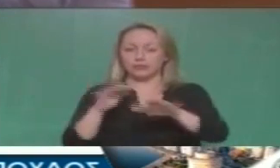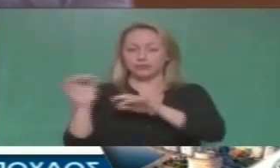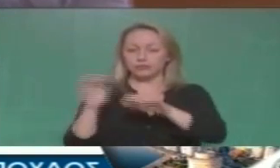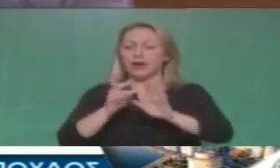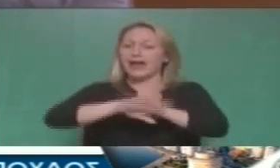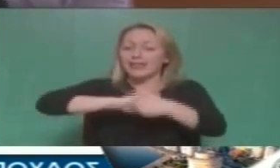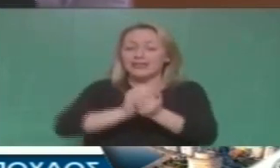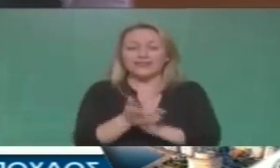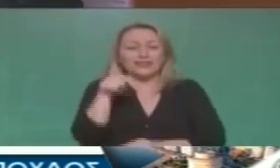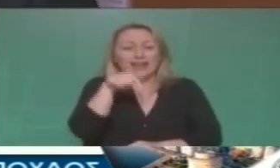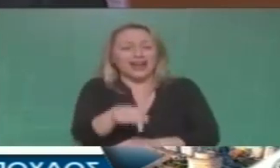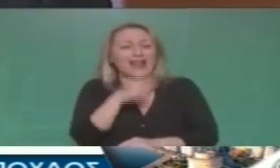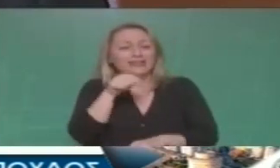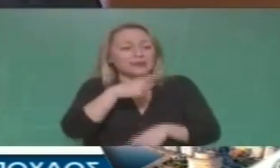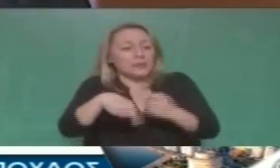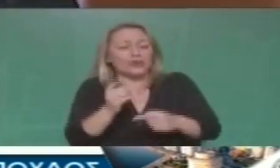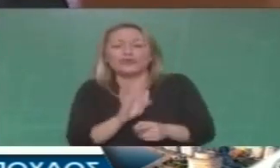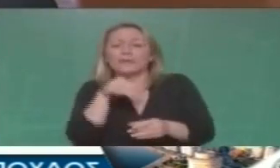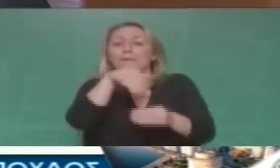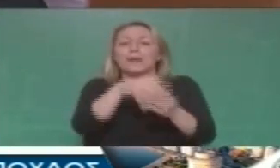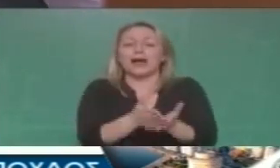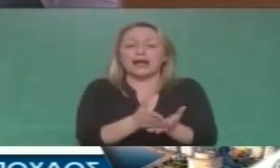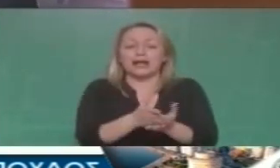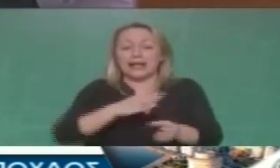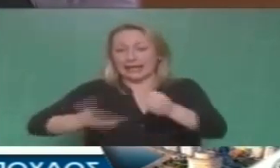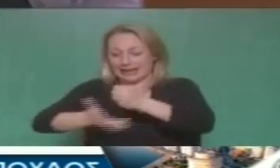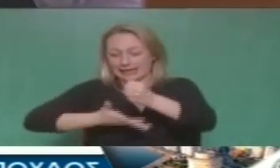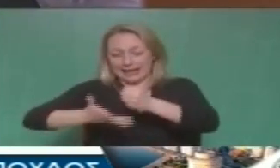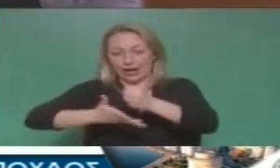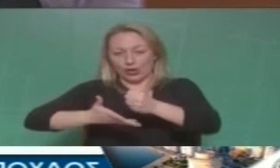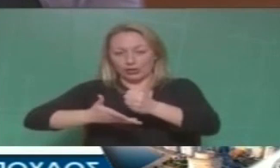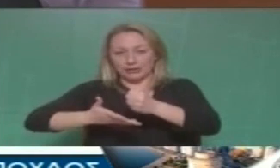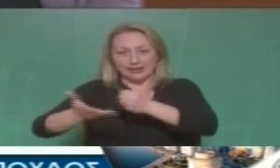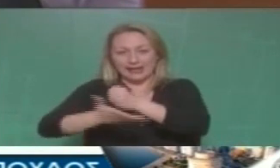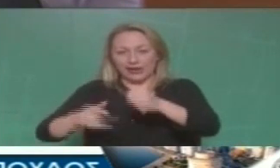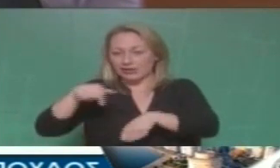ενδιαφέρουσα αλλά σε ποιους ακριβώς απευθύνεται στους αγρότες οι οποίοι ξεριζώνονται